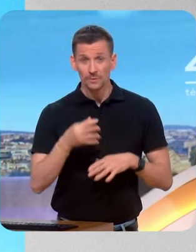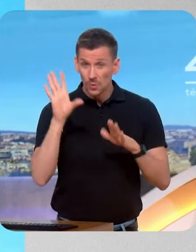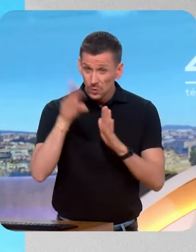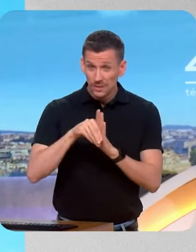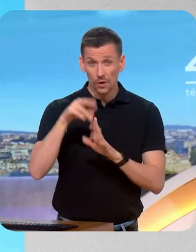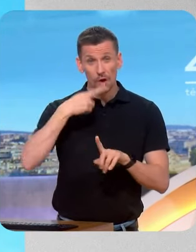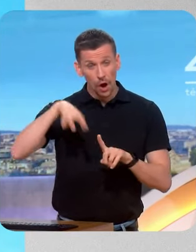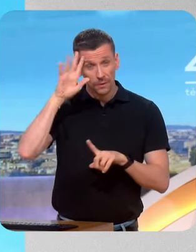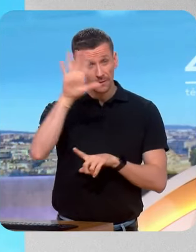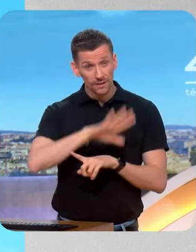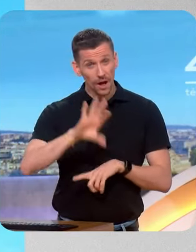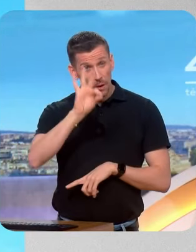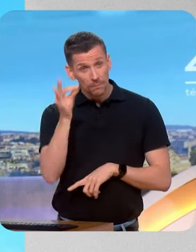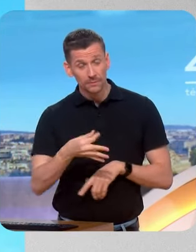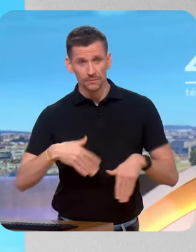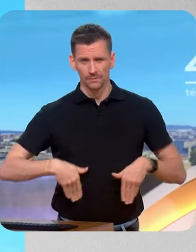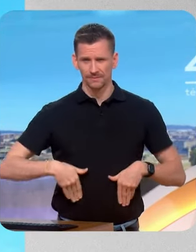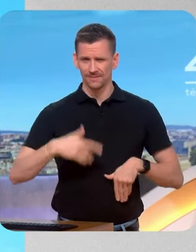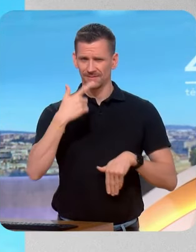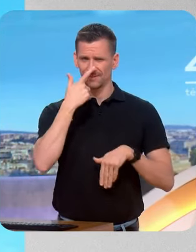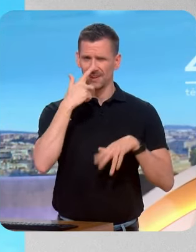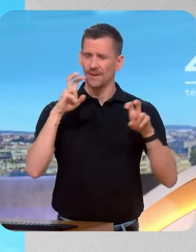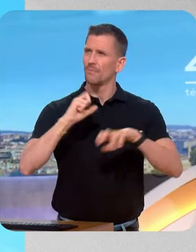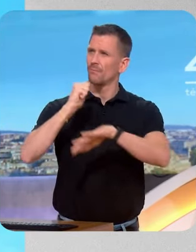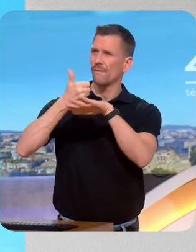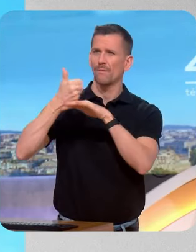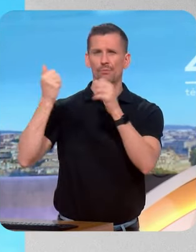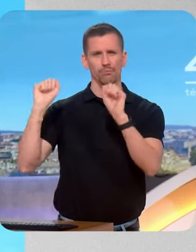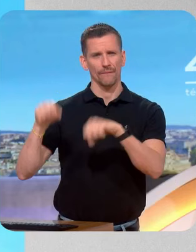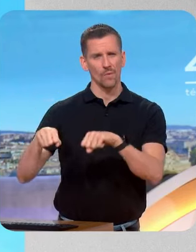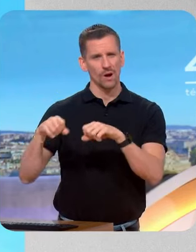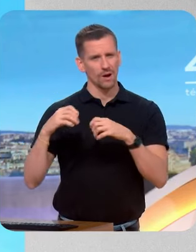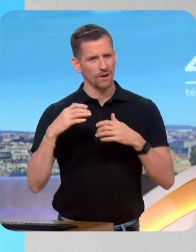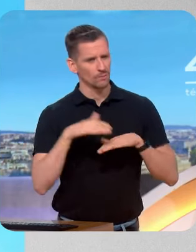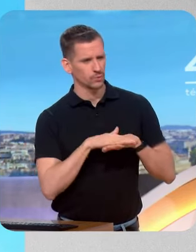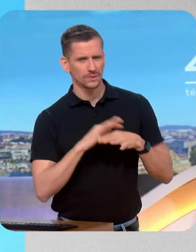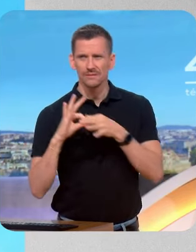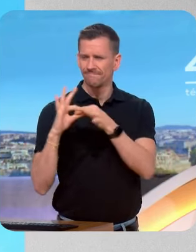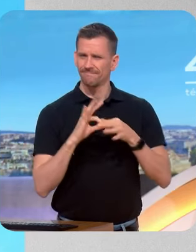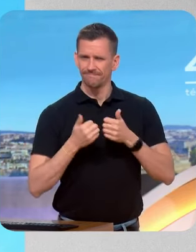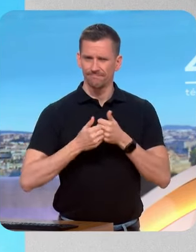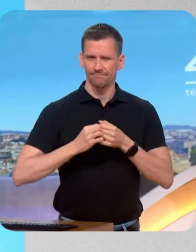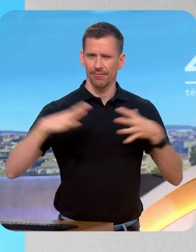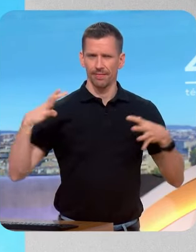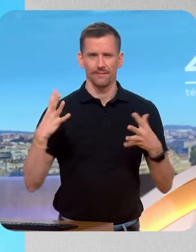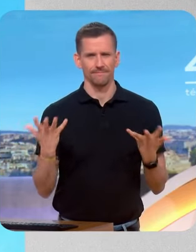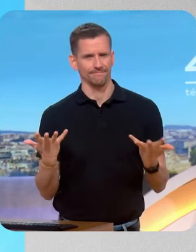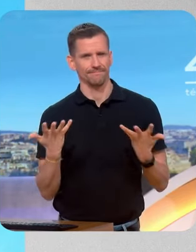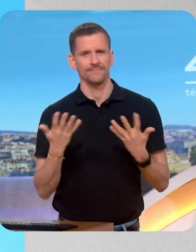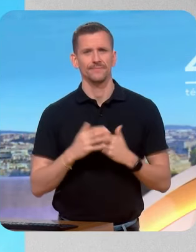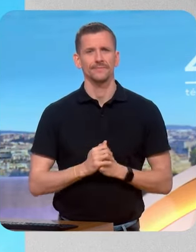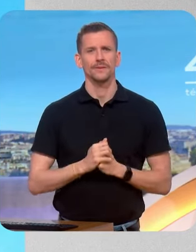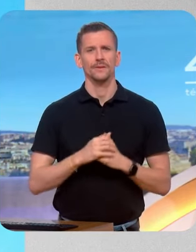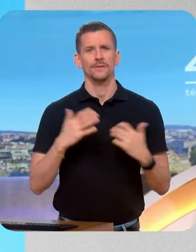ce sentiment d'un divorce entre le pouvoir centralisé et les territoires. Et ce n pas interdit en politique d'avoir de temps en temps un exercice d